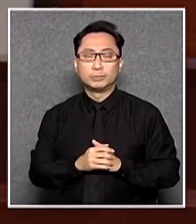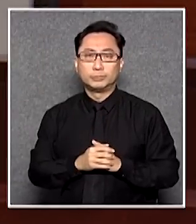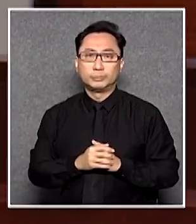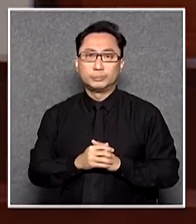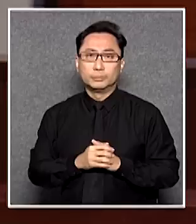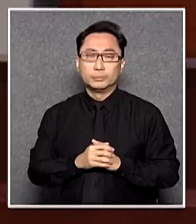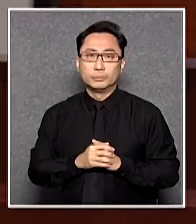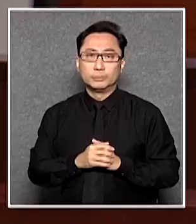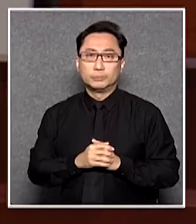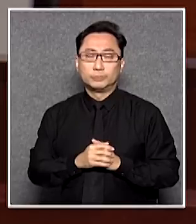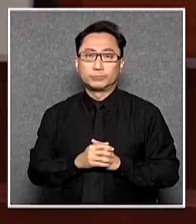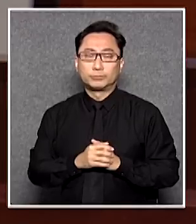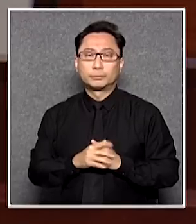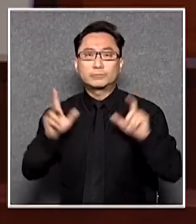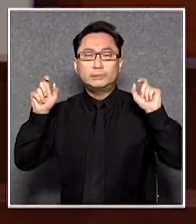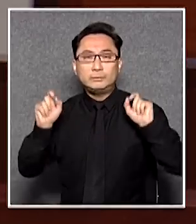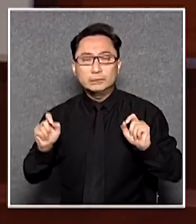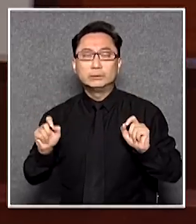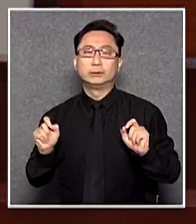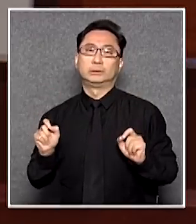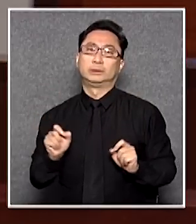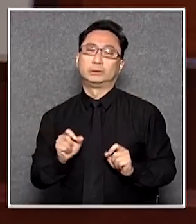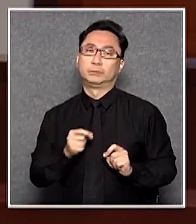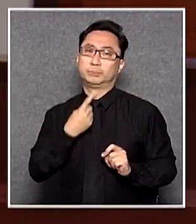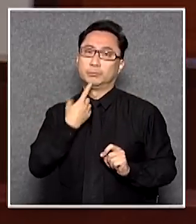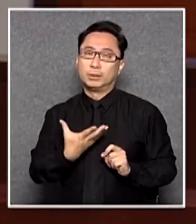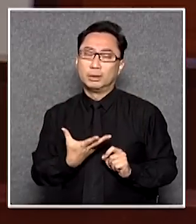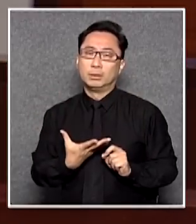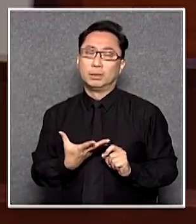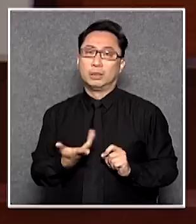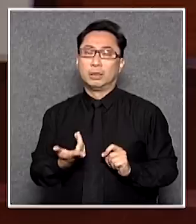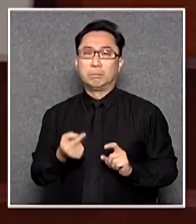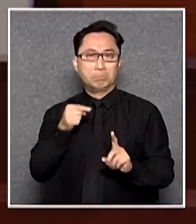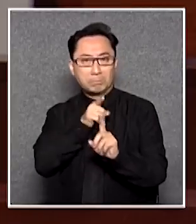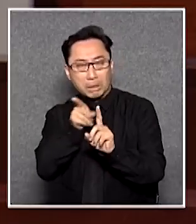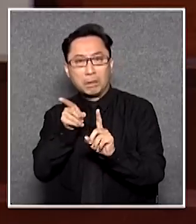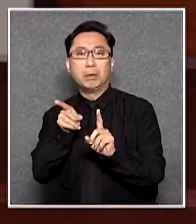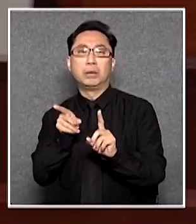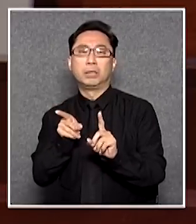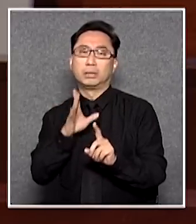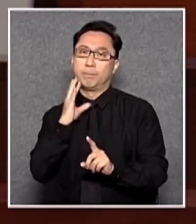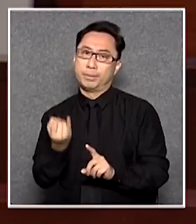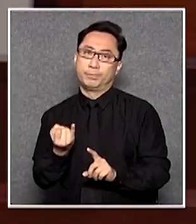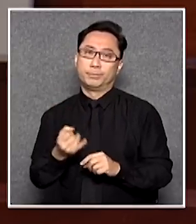詞不達義與意模糊用意不明又不合情理